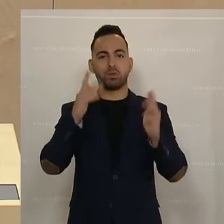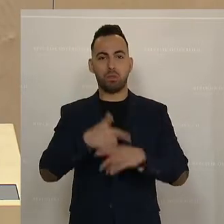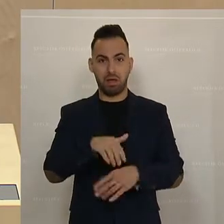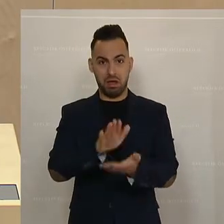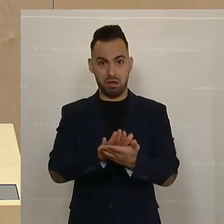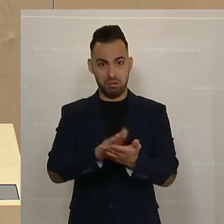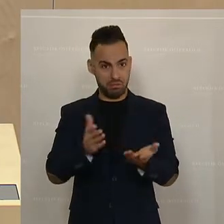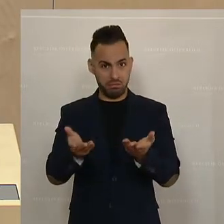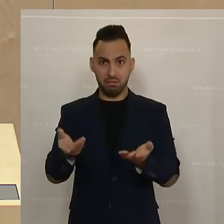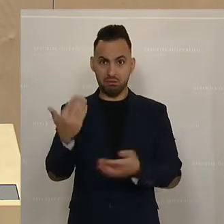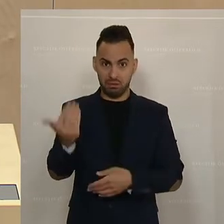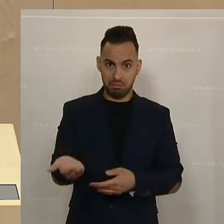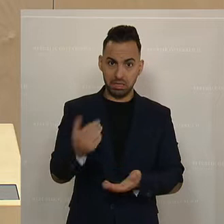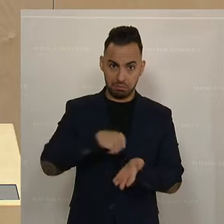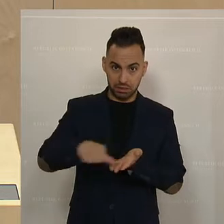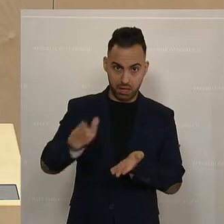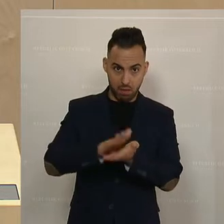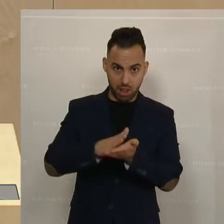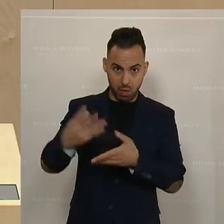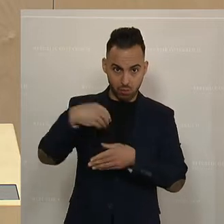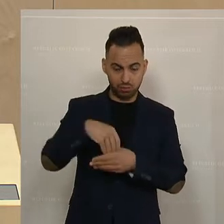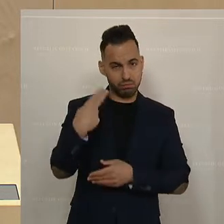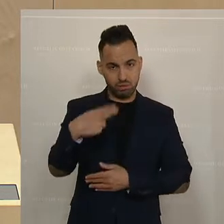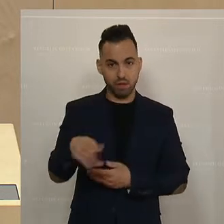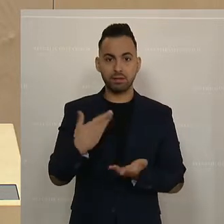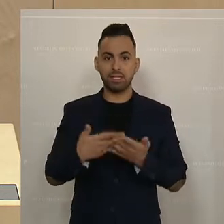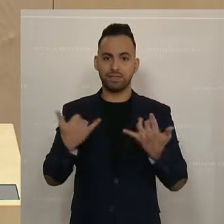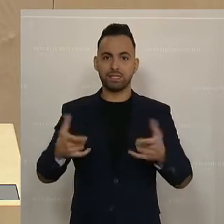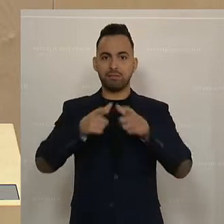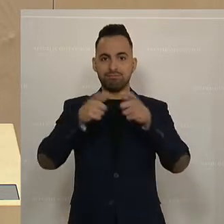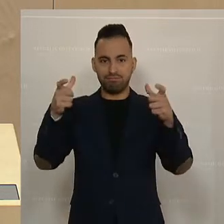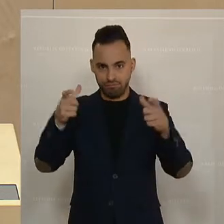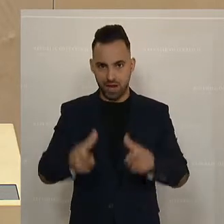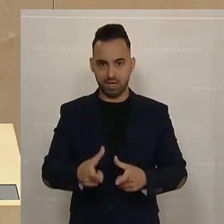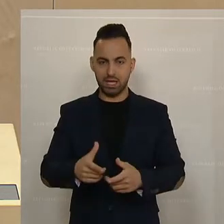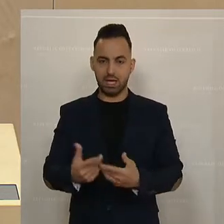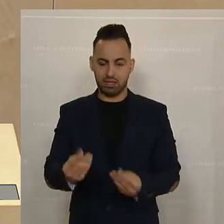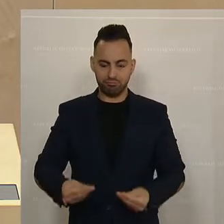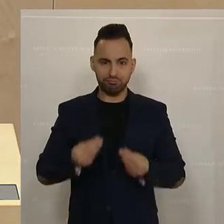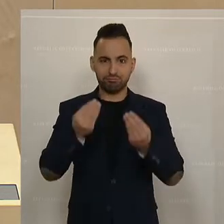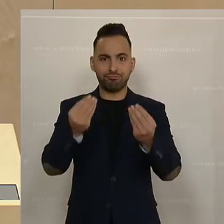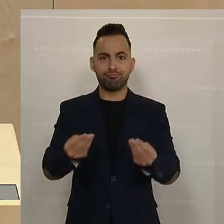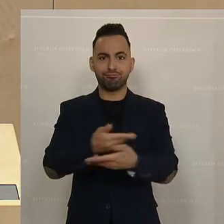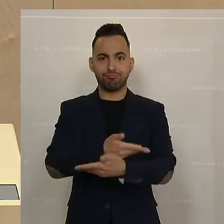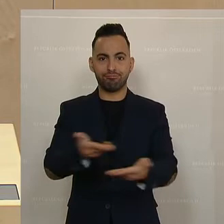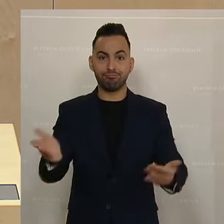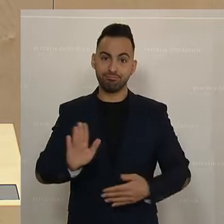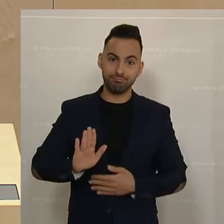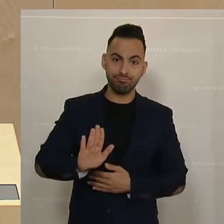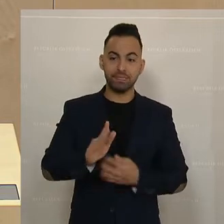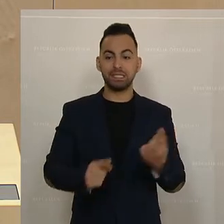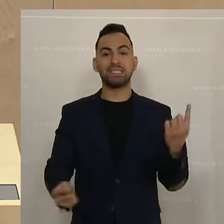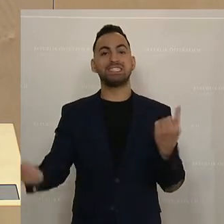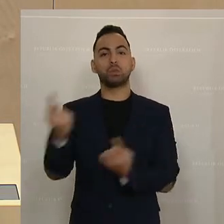nicht die Miete und dementsprechend setzen wir jetzt mit diesem Paket einen ganz wichtigen, großen Schritt, um deren Situation tatsächlich